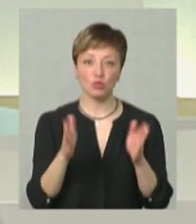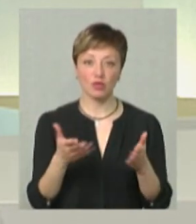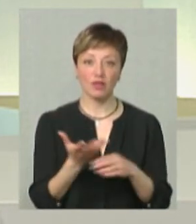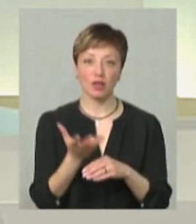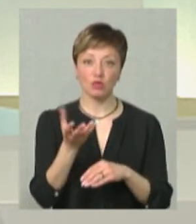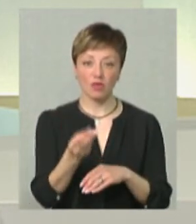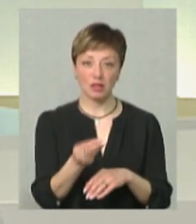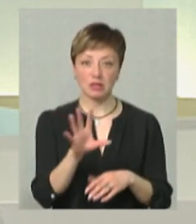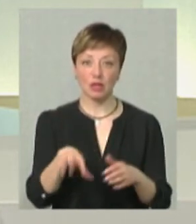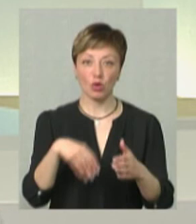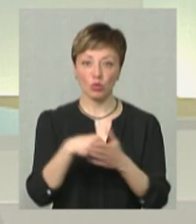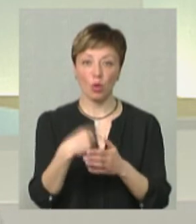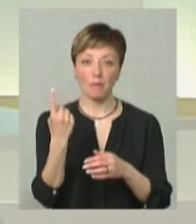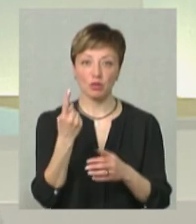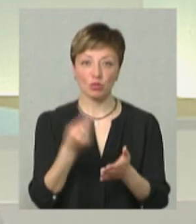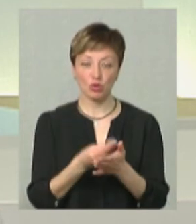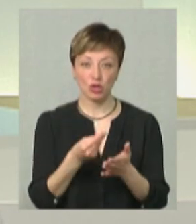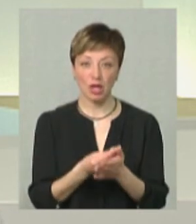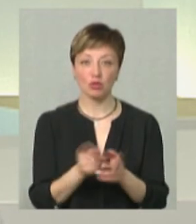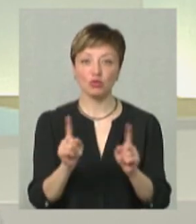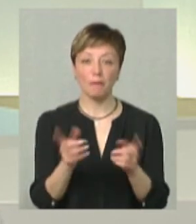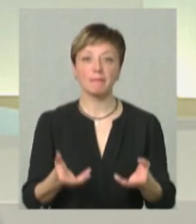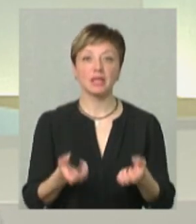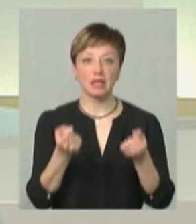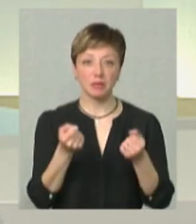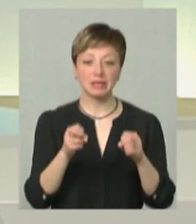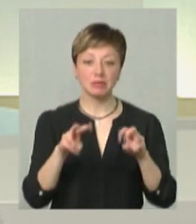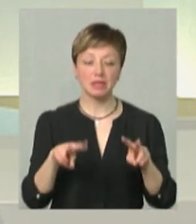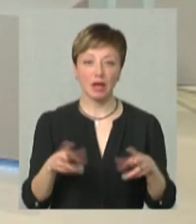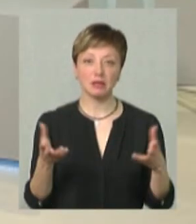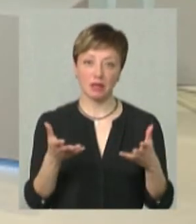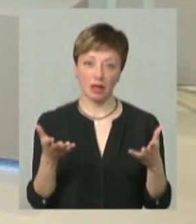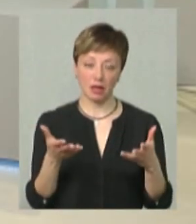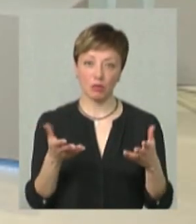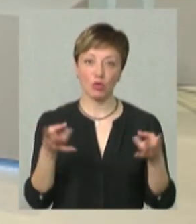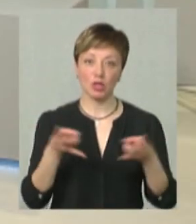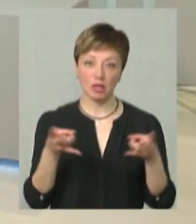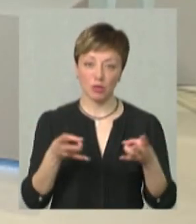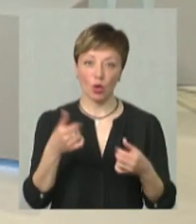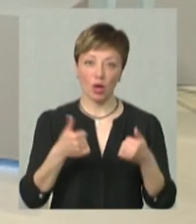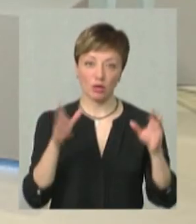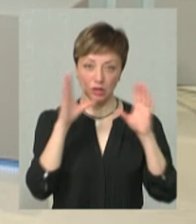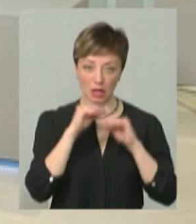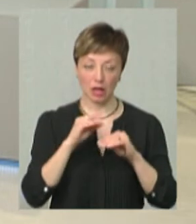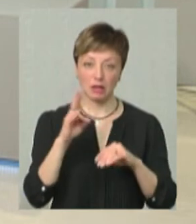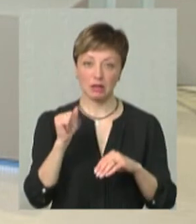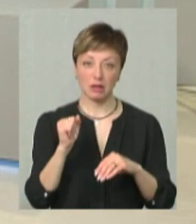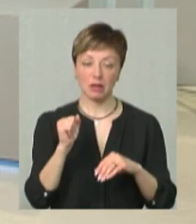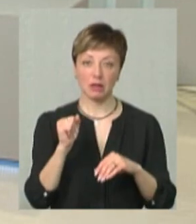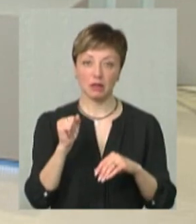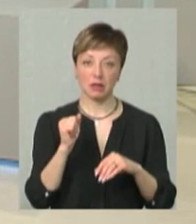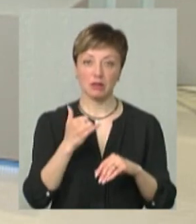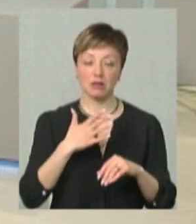фінансуватися за рахунок обласного бюджету, для того, щоб підтримати ті спеціальності, які потрібні і конкурентно здатні у